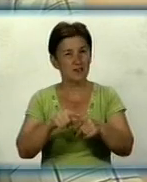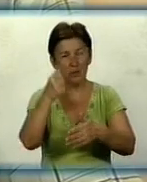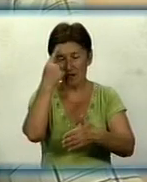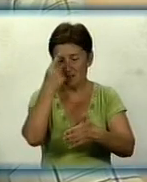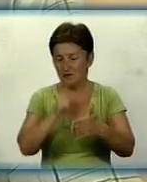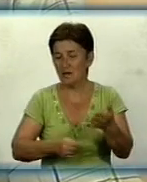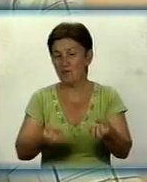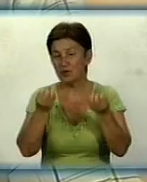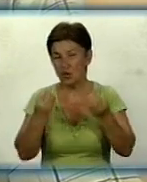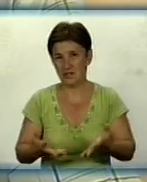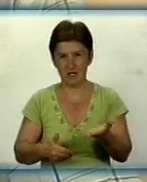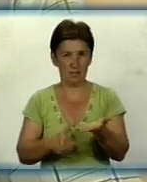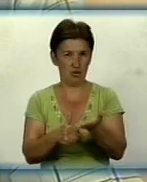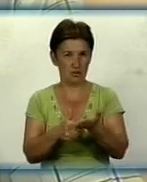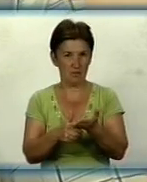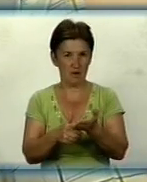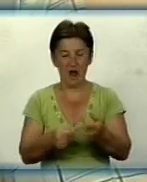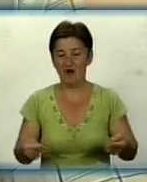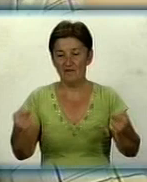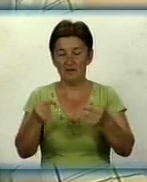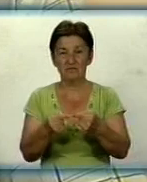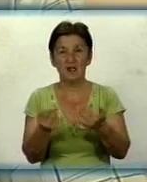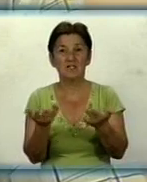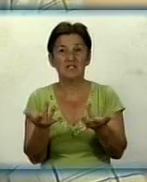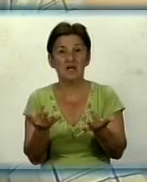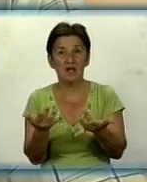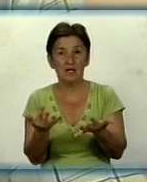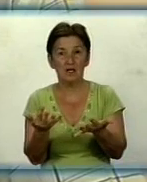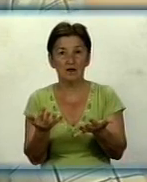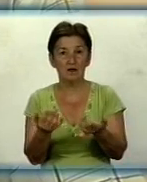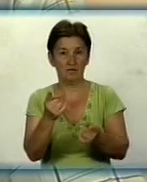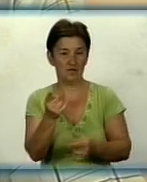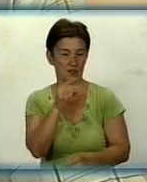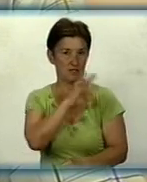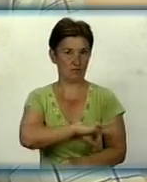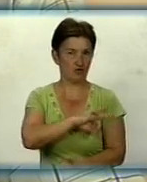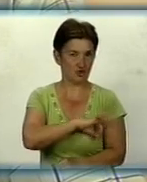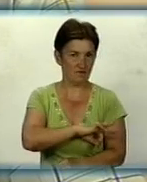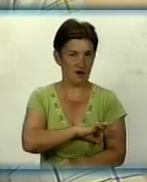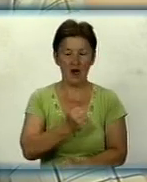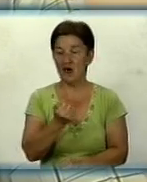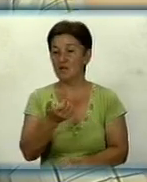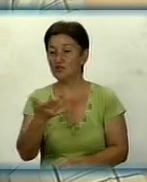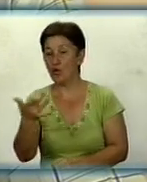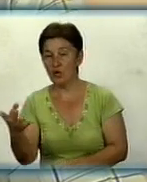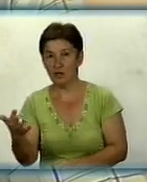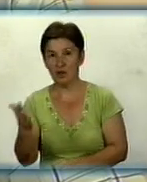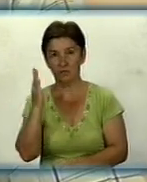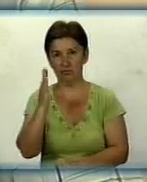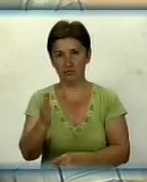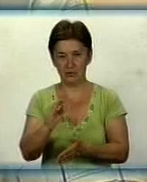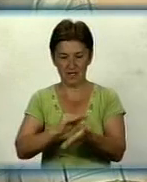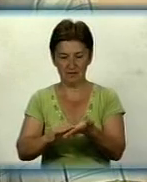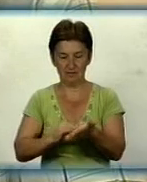самий простий спосіб визначити, скільки абонент спожив послуги і скільки ми маємо виставити на